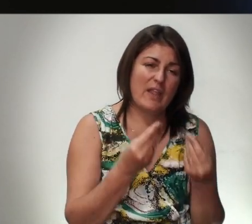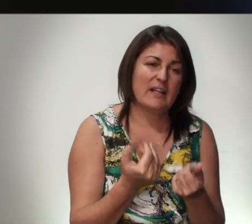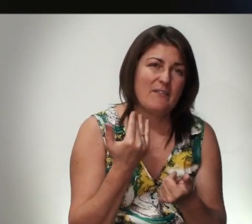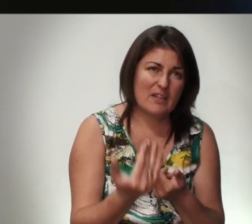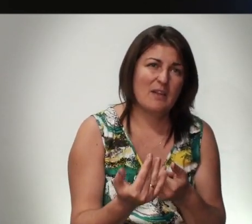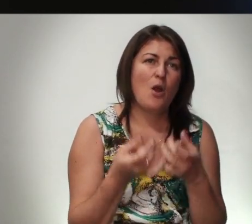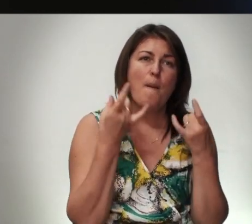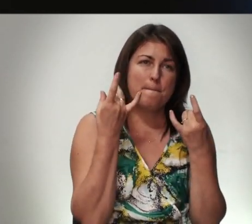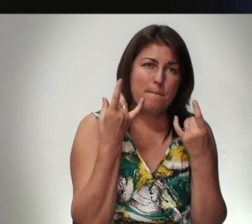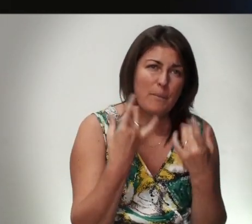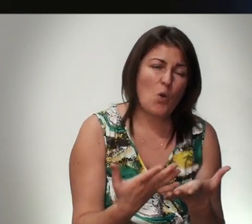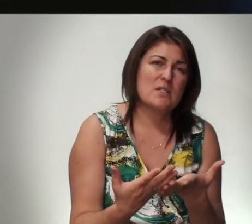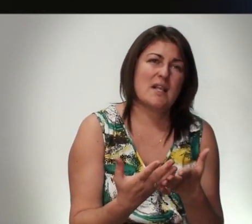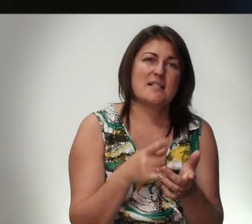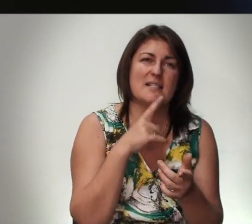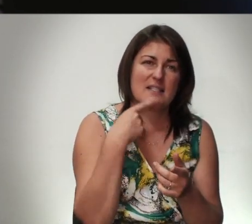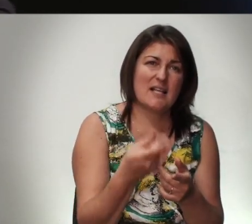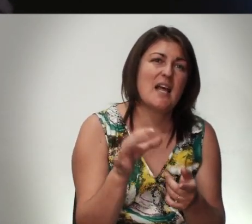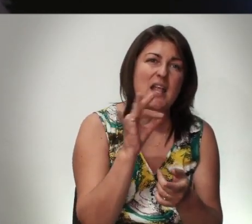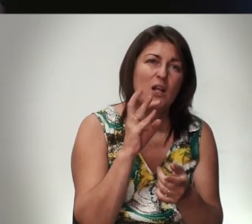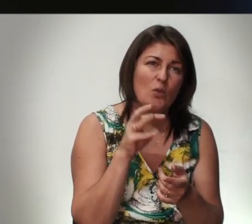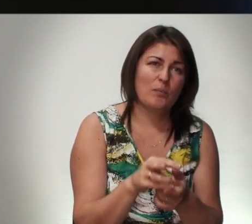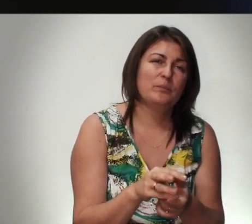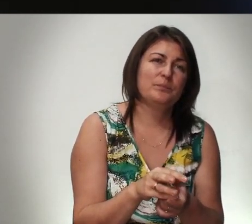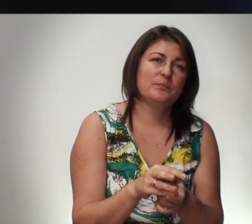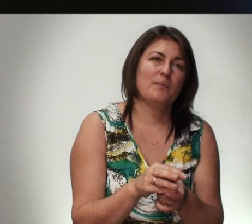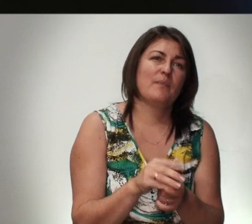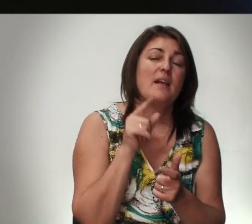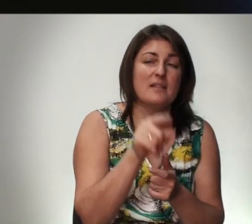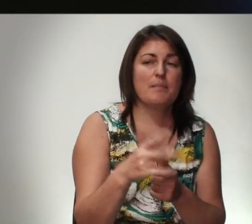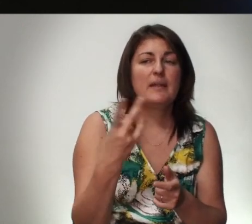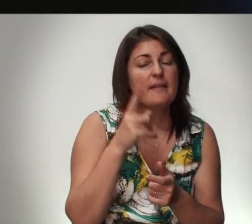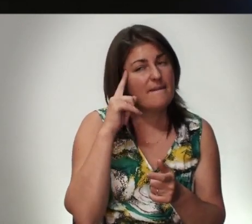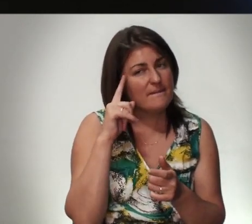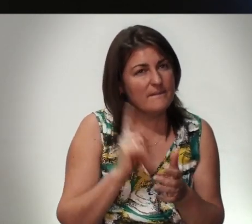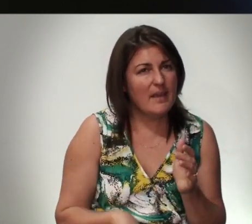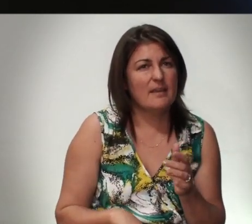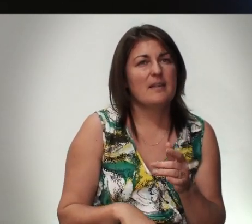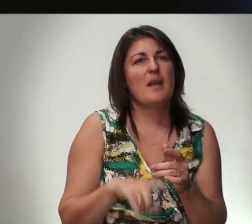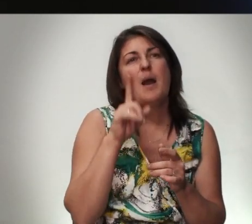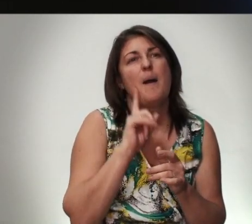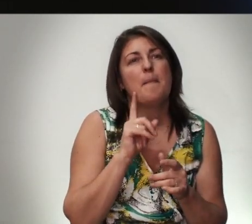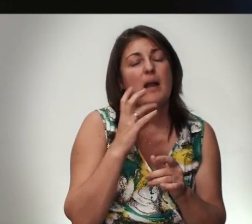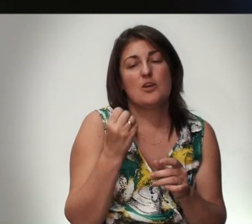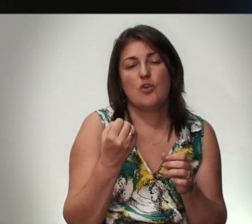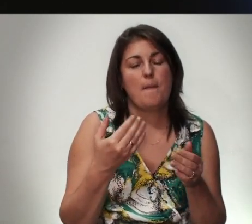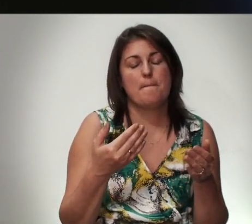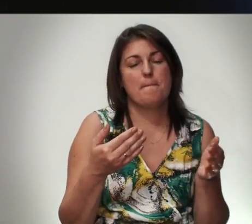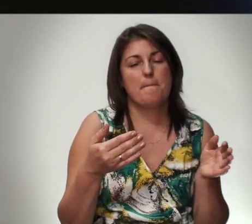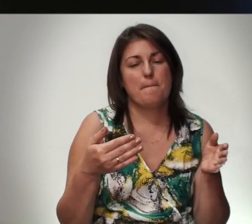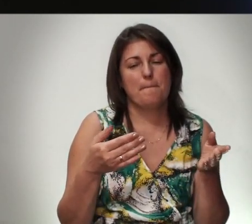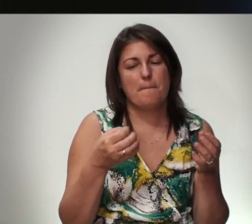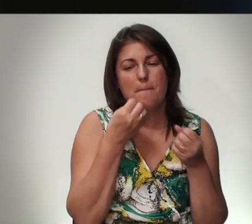Просто Сказать О том Тебе Надо Верить Пока Еще Благодать Божия Действует